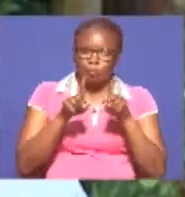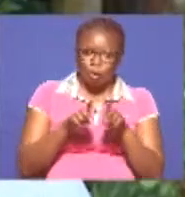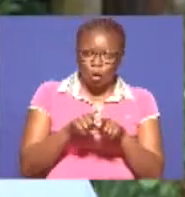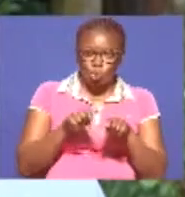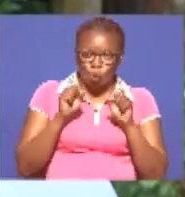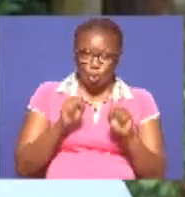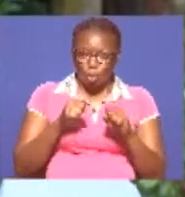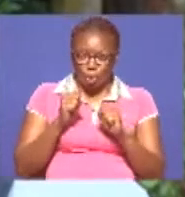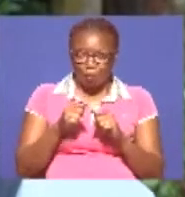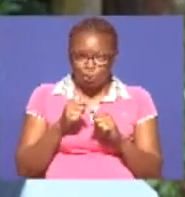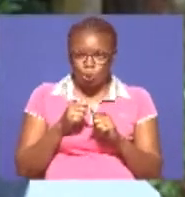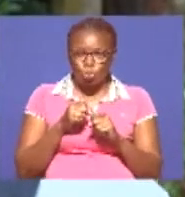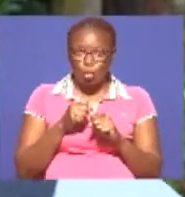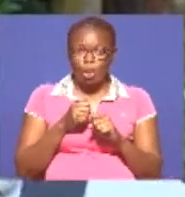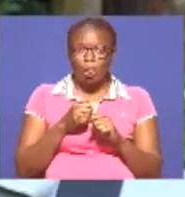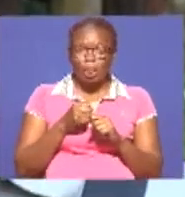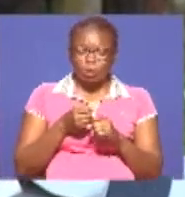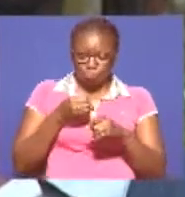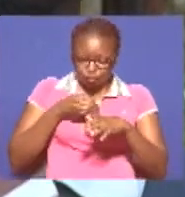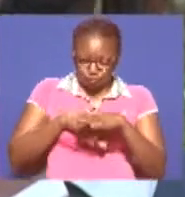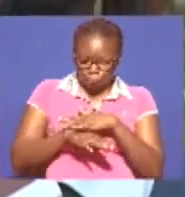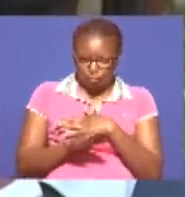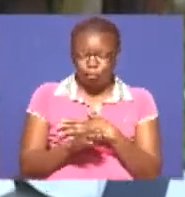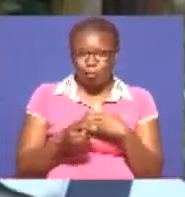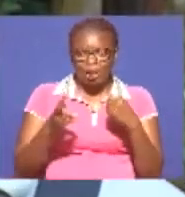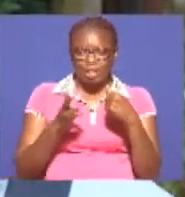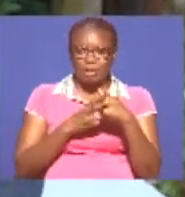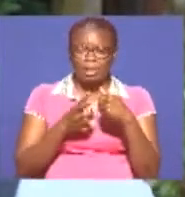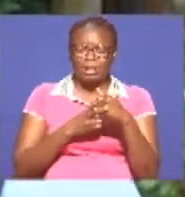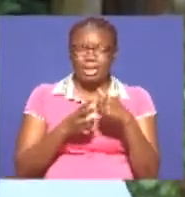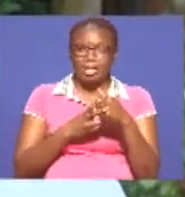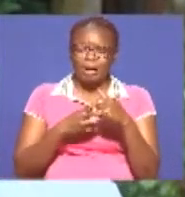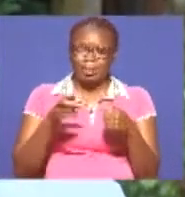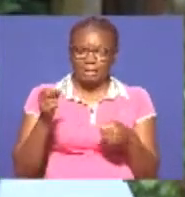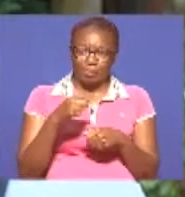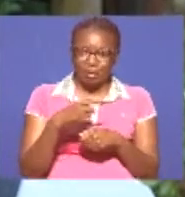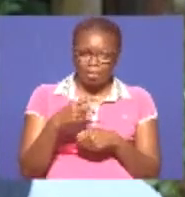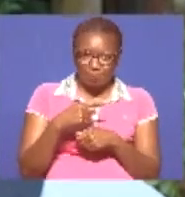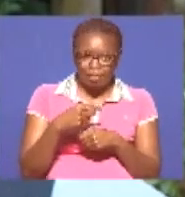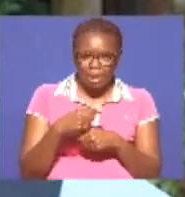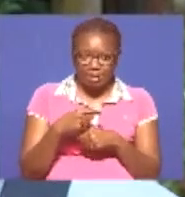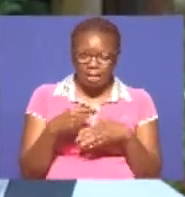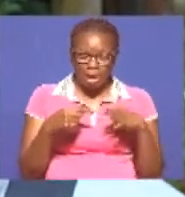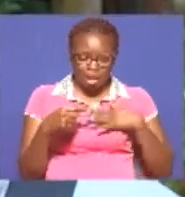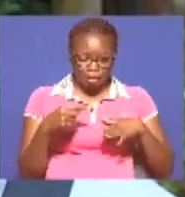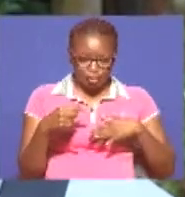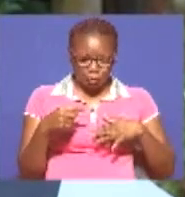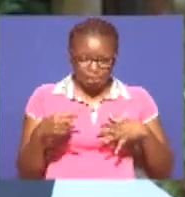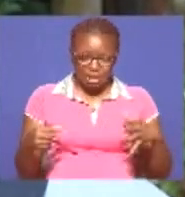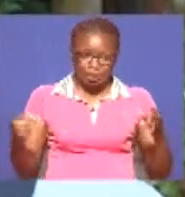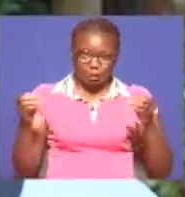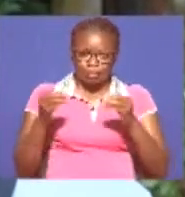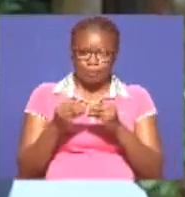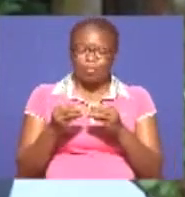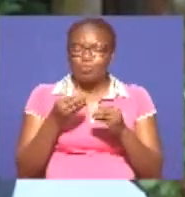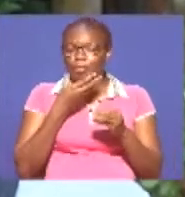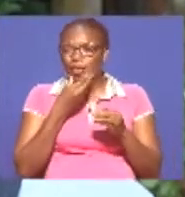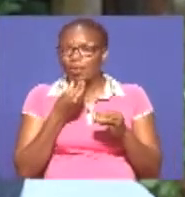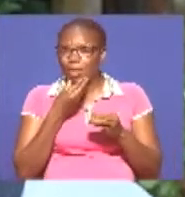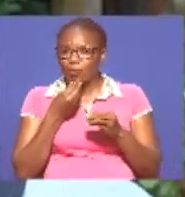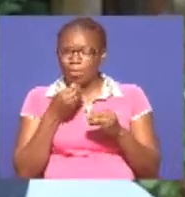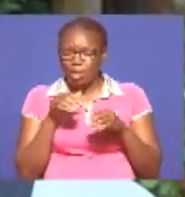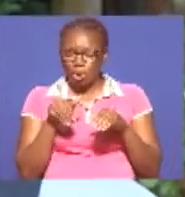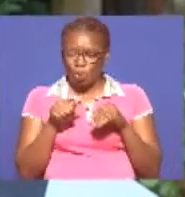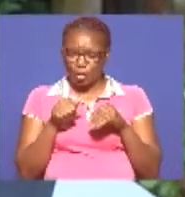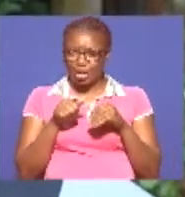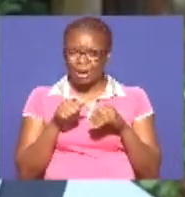Kuhivo, akifika miezi saba, tunampea dume Tukisha mpea dume, tunamuesabia siku 20 na